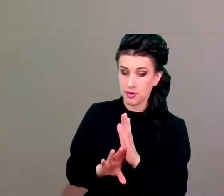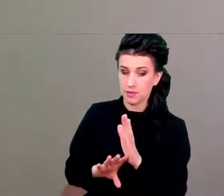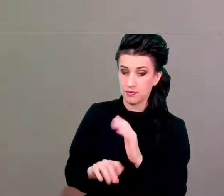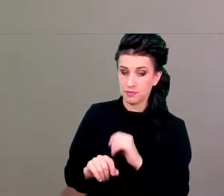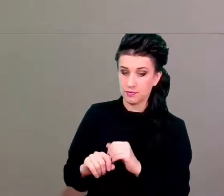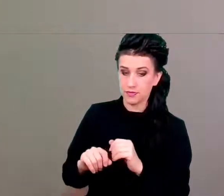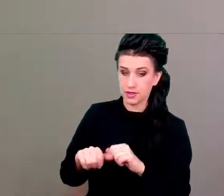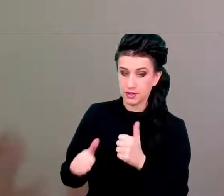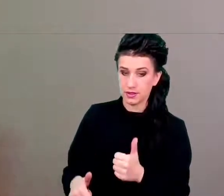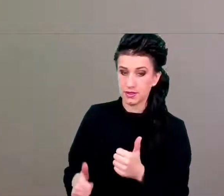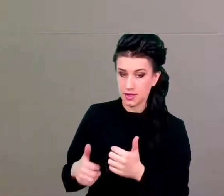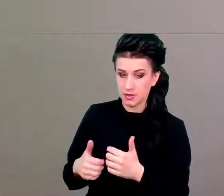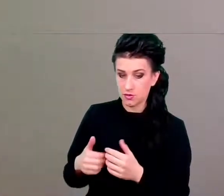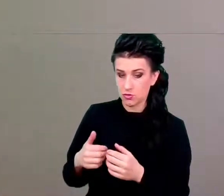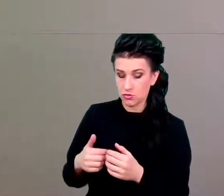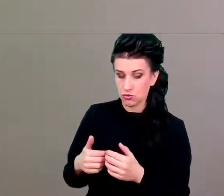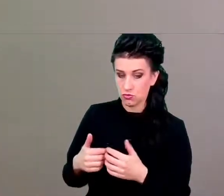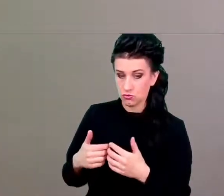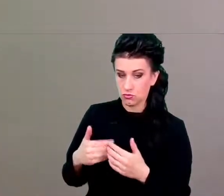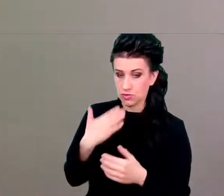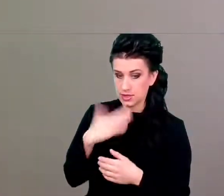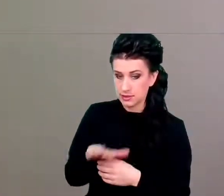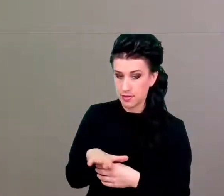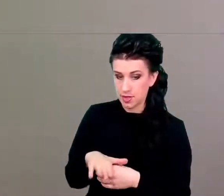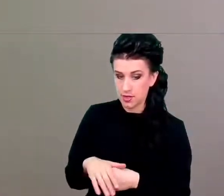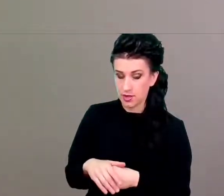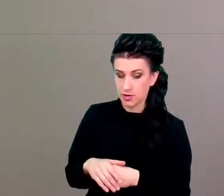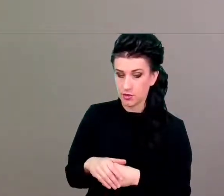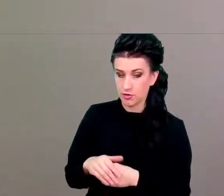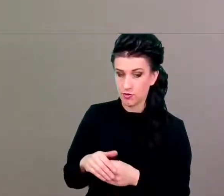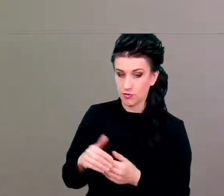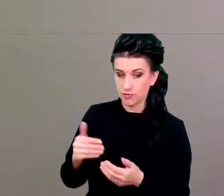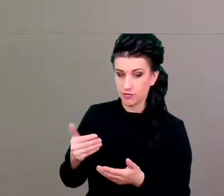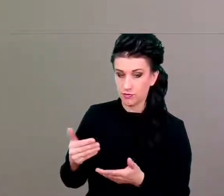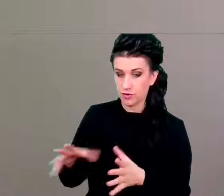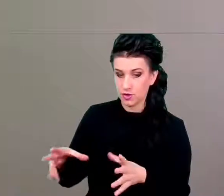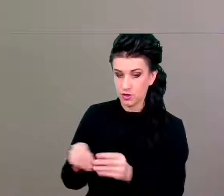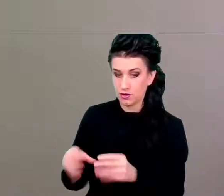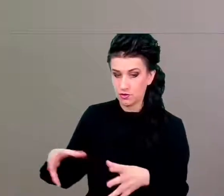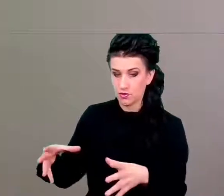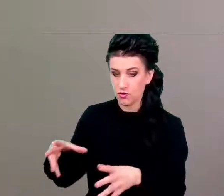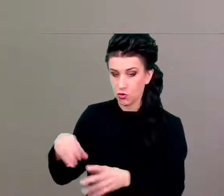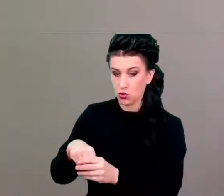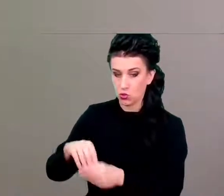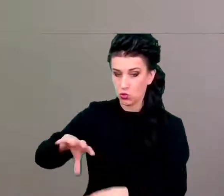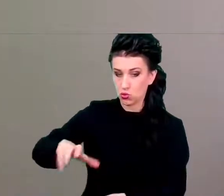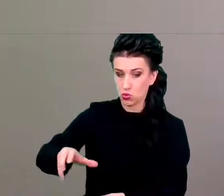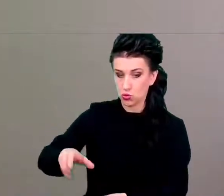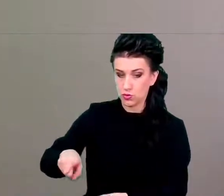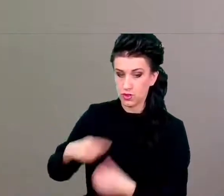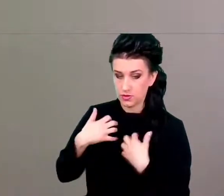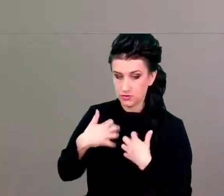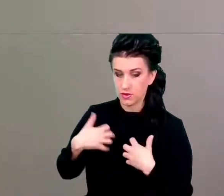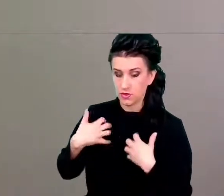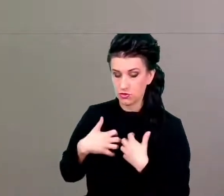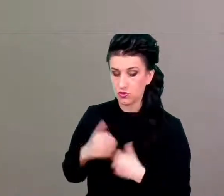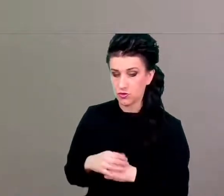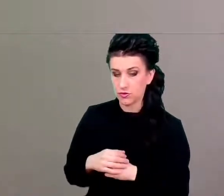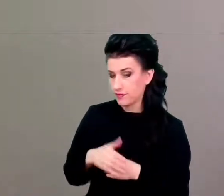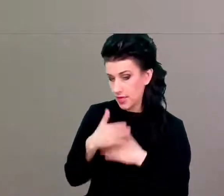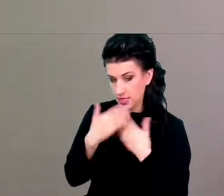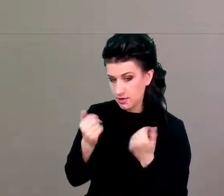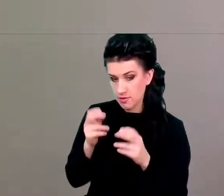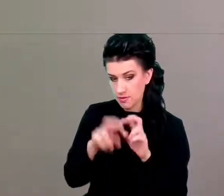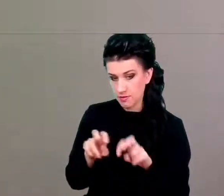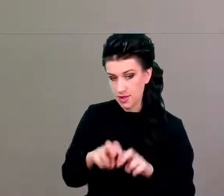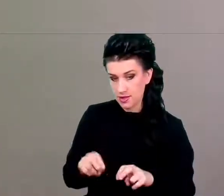zwierząt, zwierzęcych modelów, modeli infekcji SARS-CoV-2. Natomiast nie ma żadnych badań